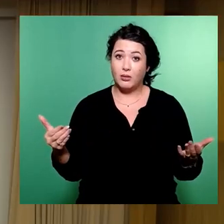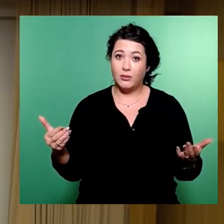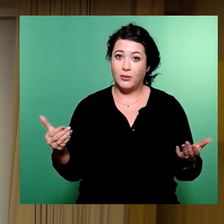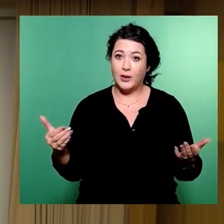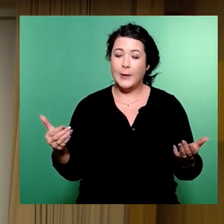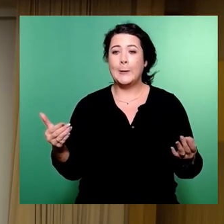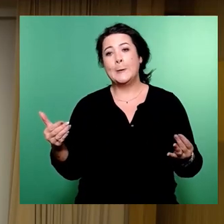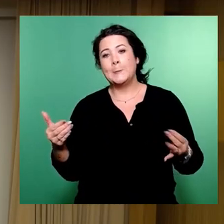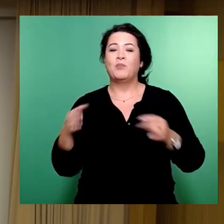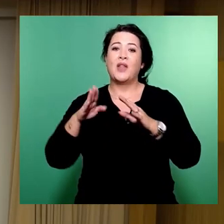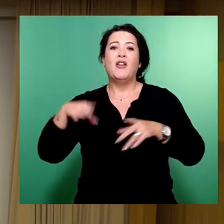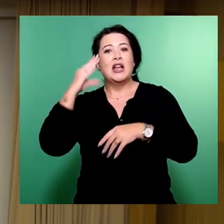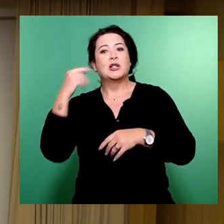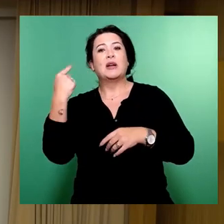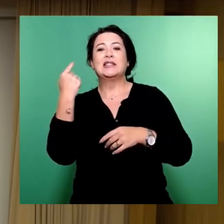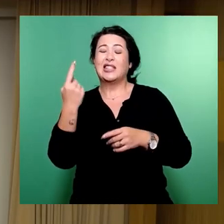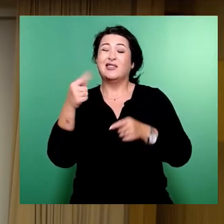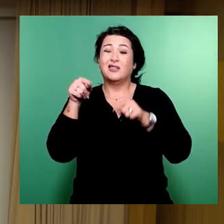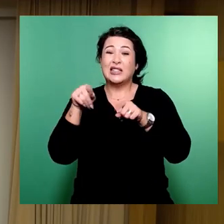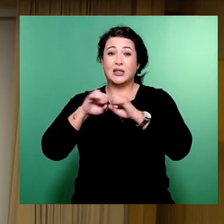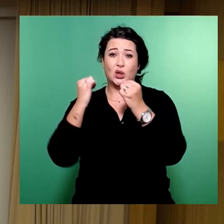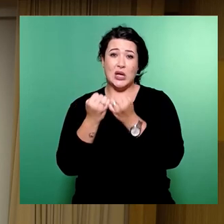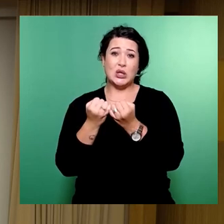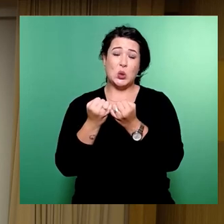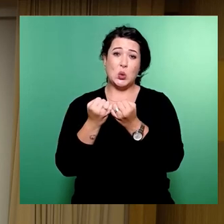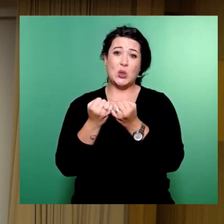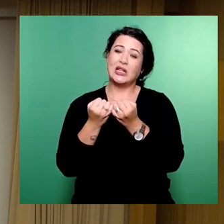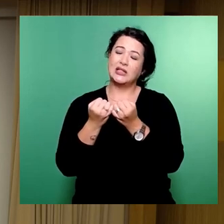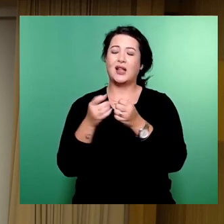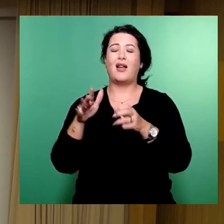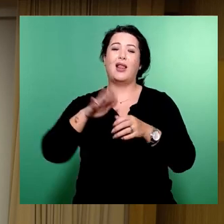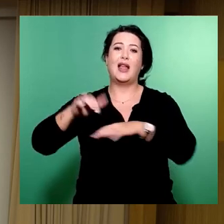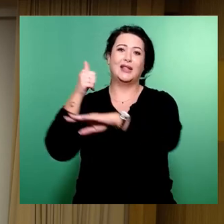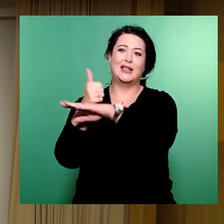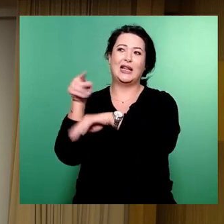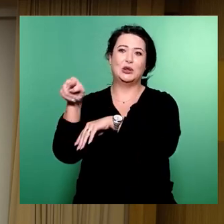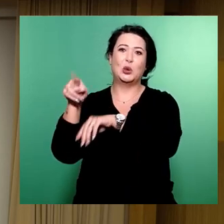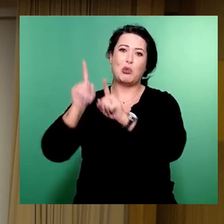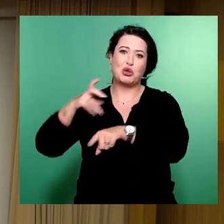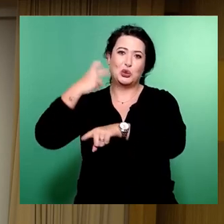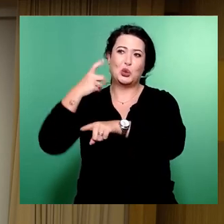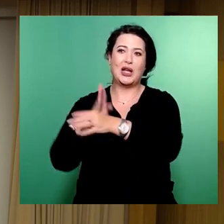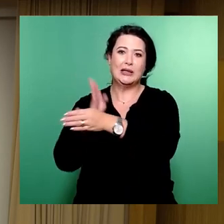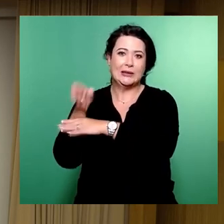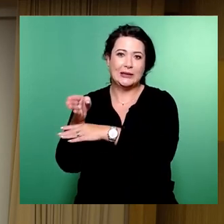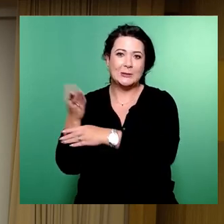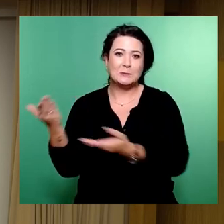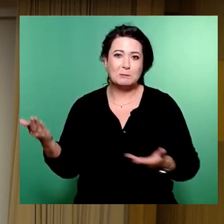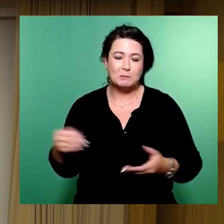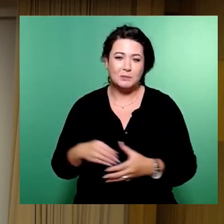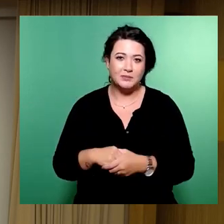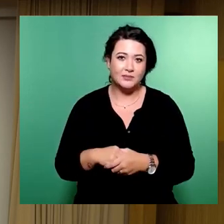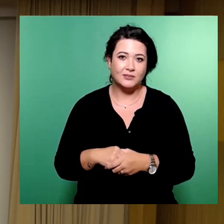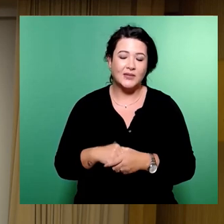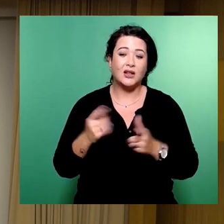Weihnachtsmann ist ja dann an der Stelle eher sozusagen der Landesdirektion zu suchen, weil durch den